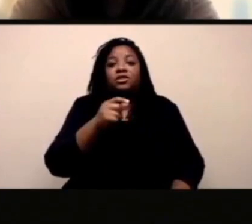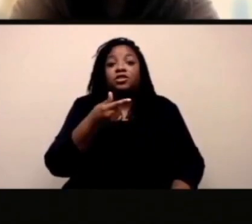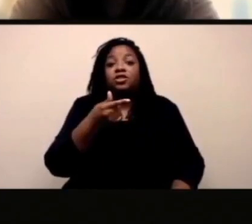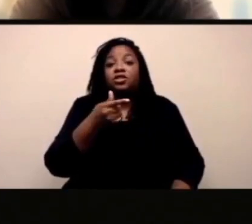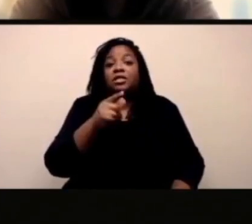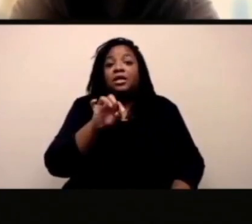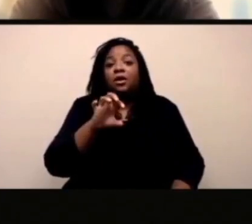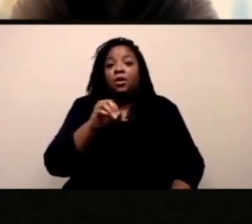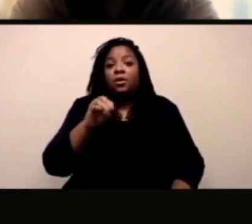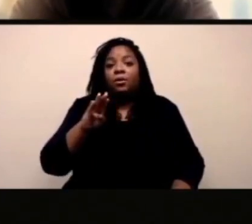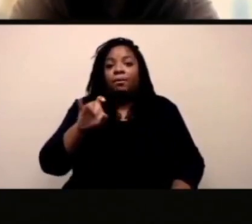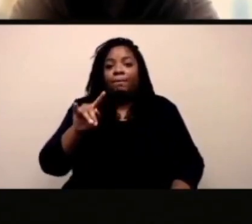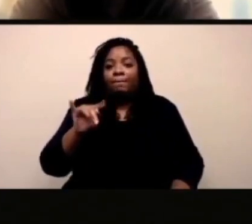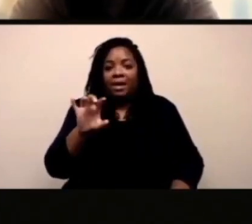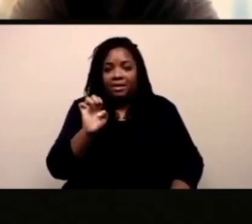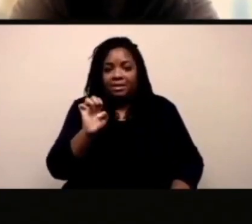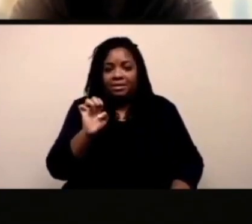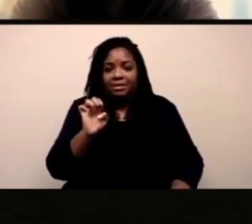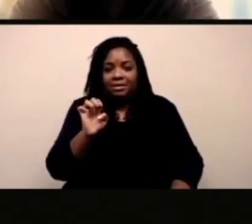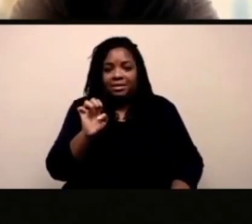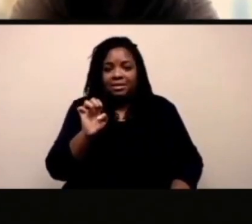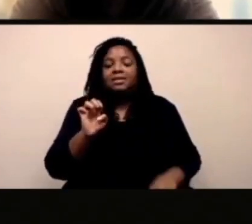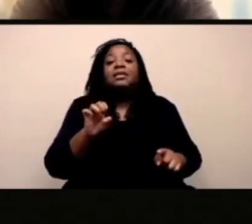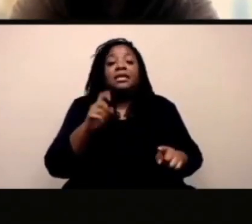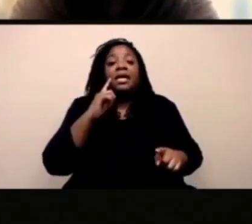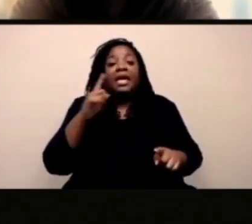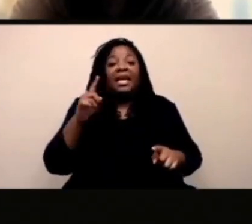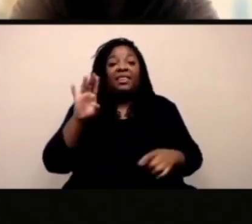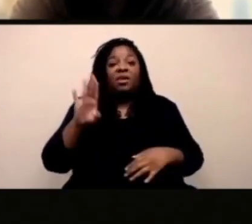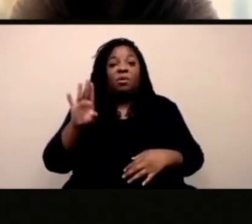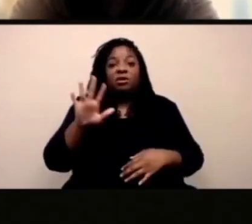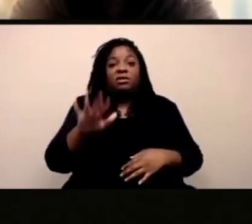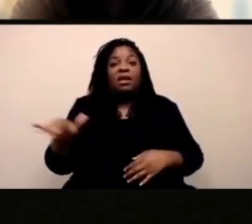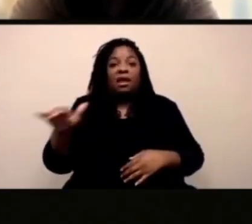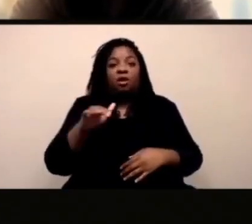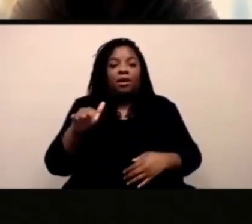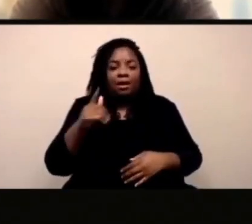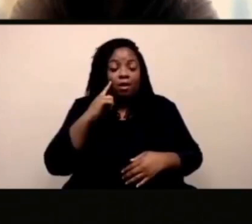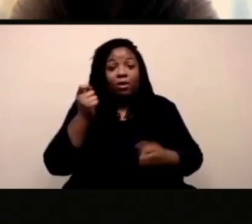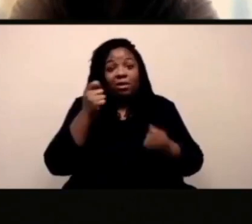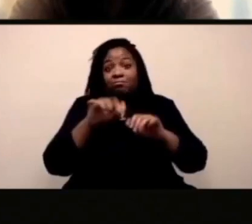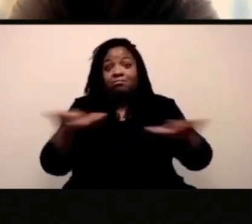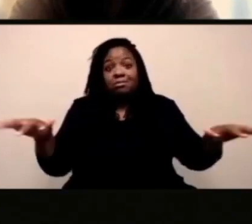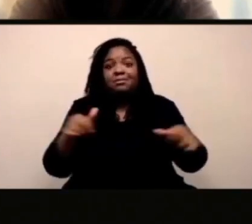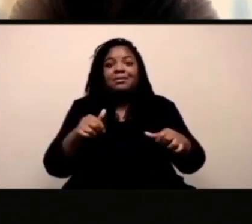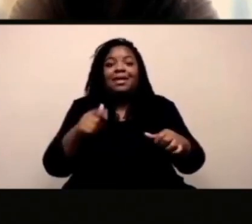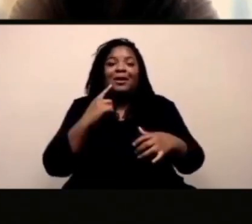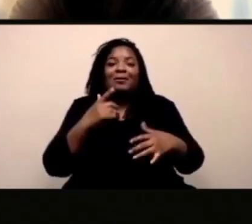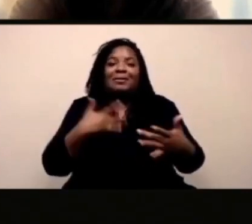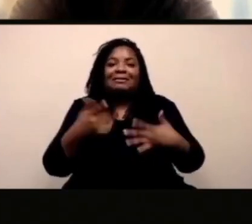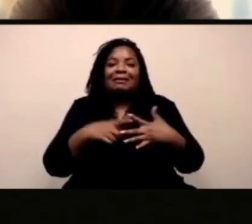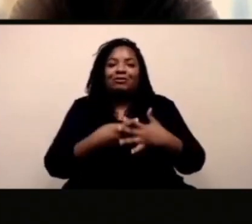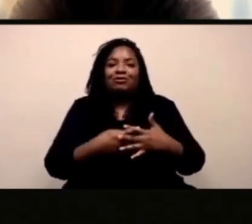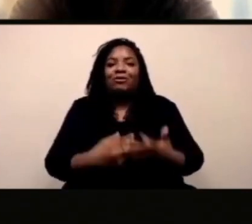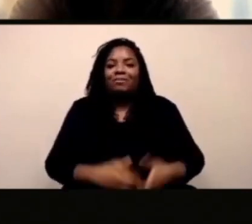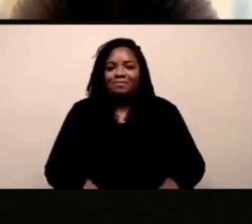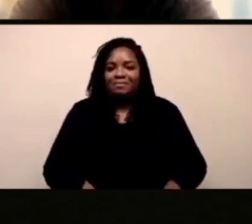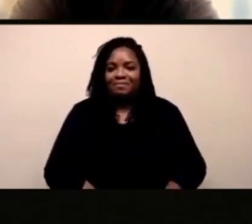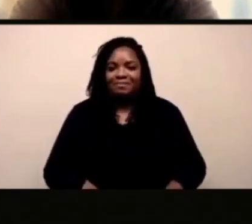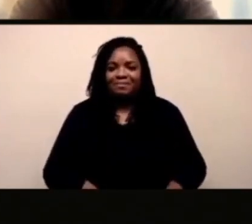Ciao, sono Roby e ho fondato Kirovites per dare lezioni gratuite a Boston di